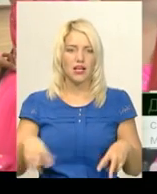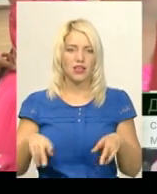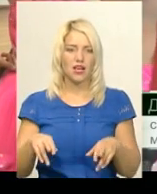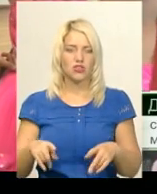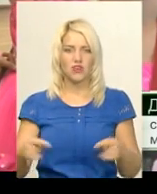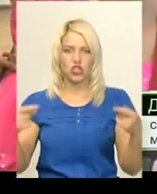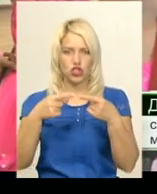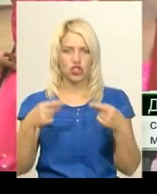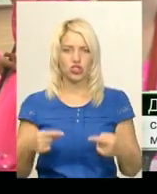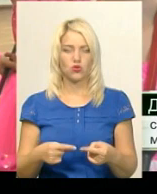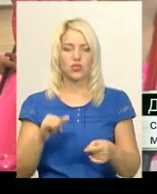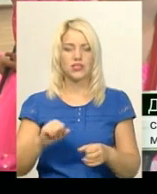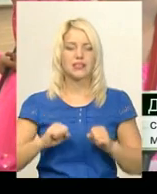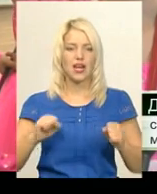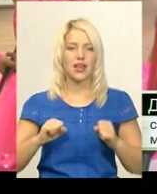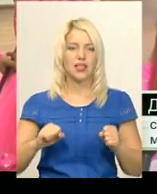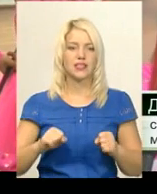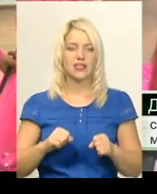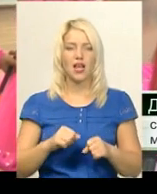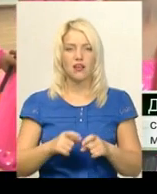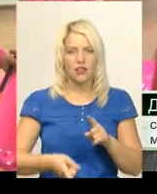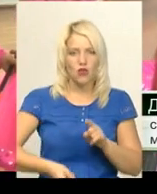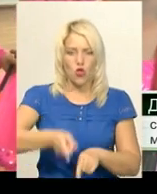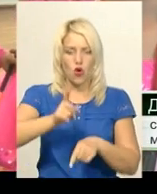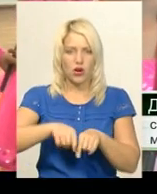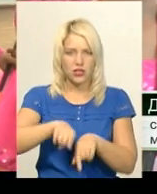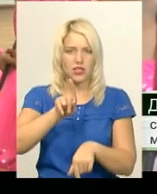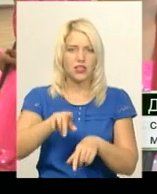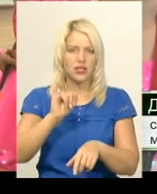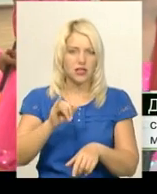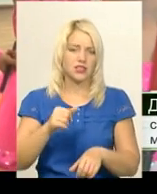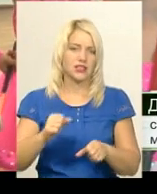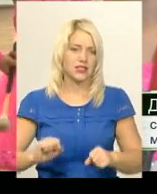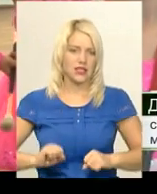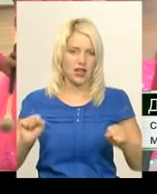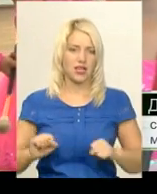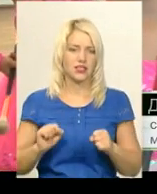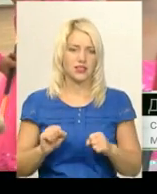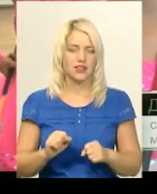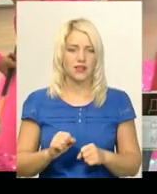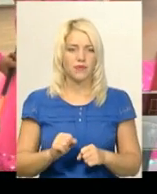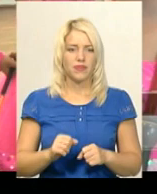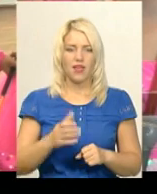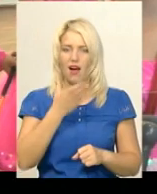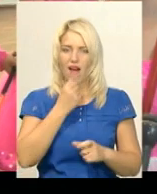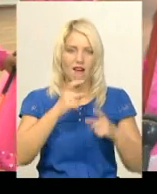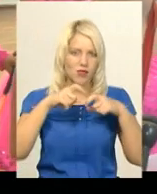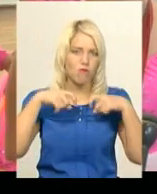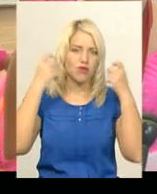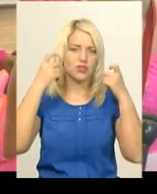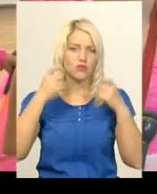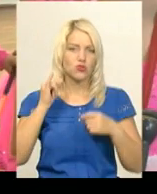дуже чітко, старалися піднімати високо ноги і завжди мати велику посмішку. І